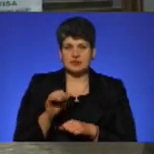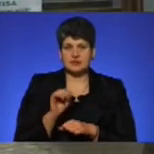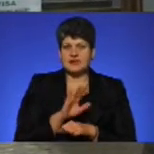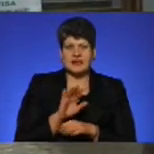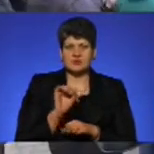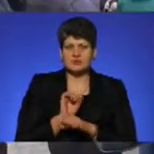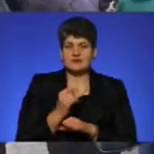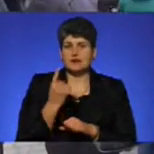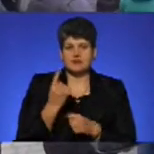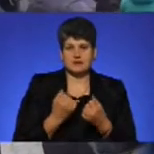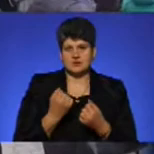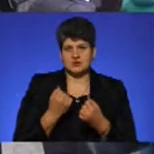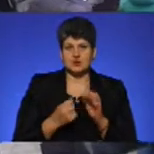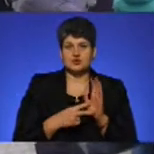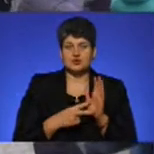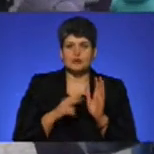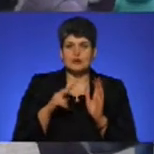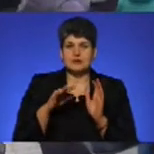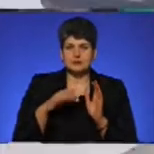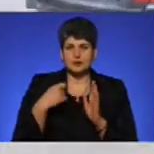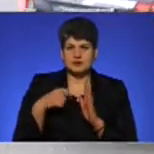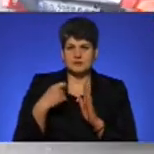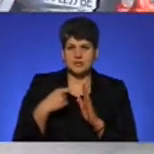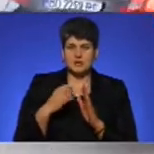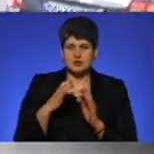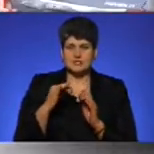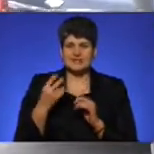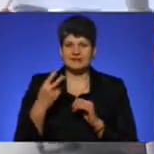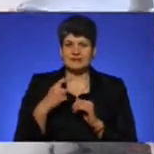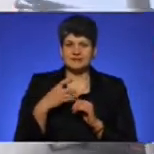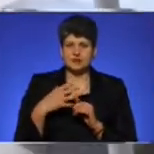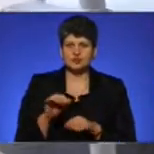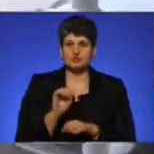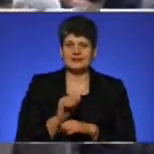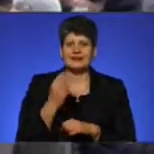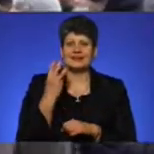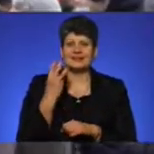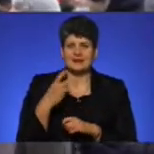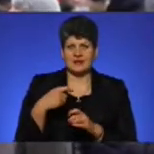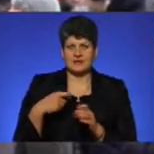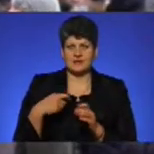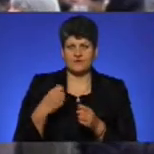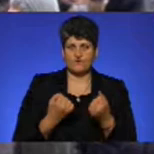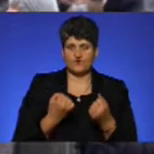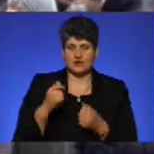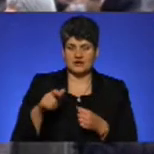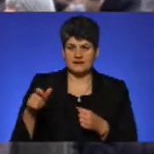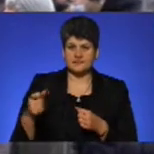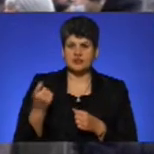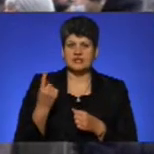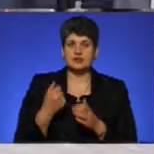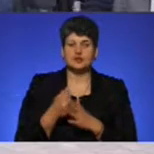жоден автомобіль. 7 листопада, коли ми знімали сюжет, за 20 хвилин зупинились три водії. Від 11 по 25